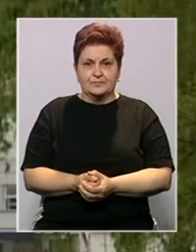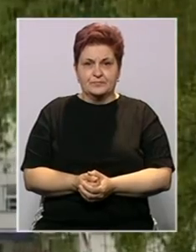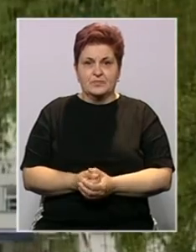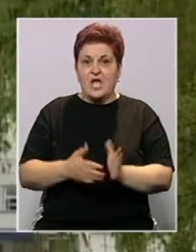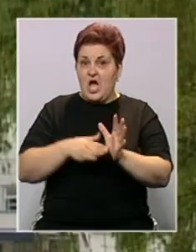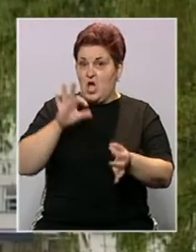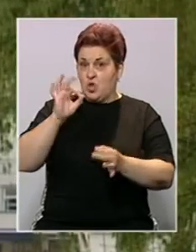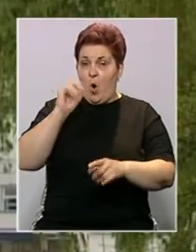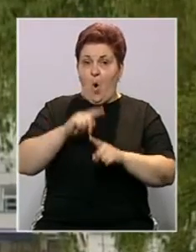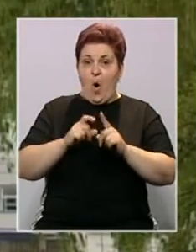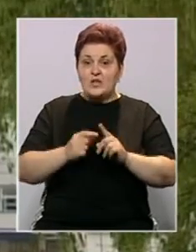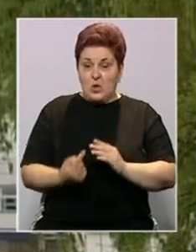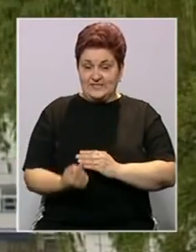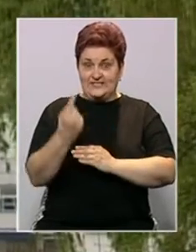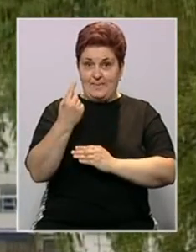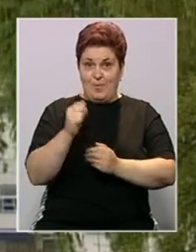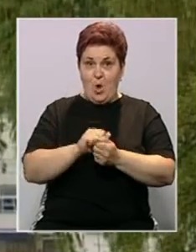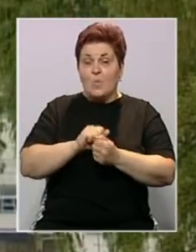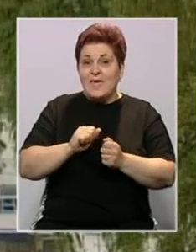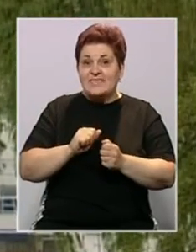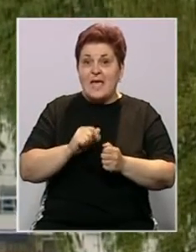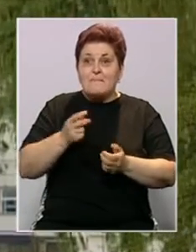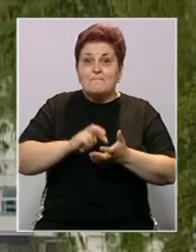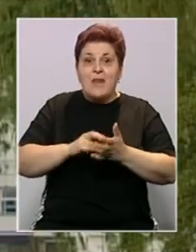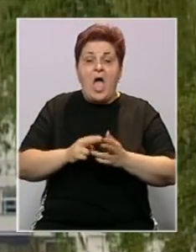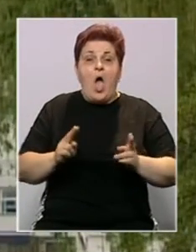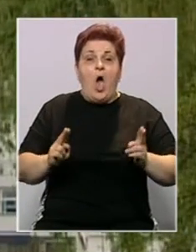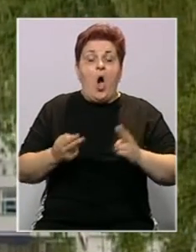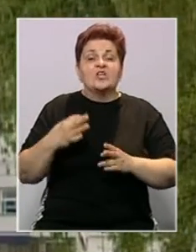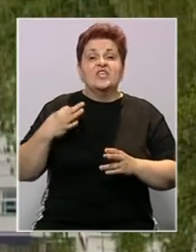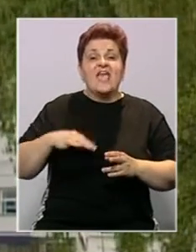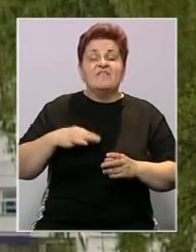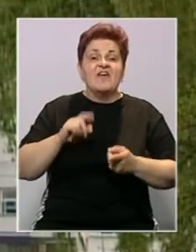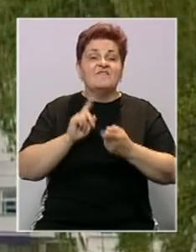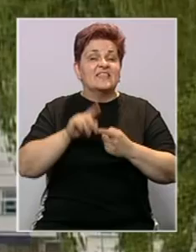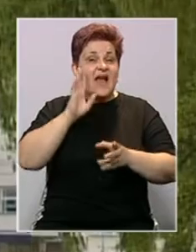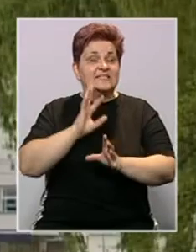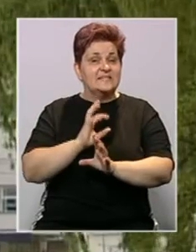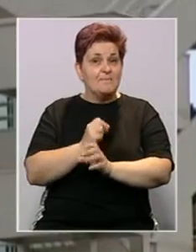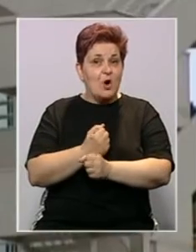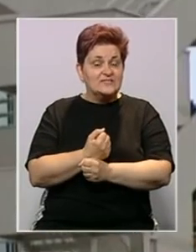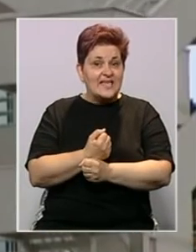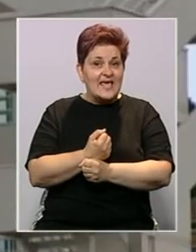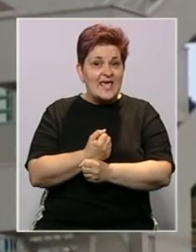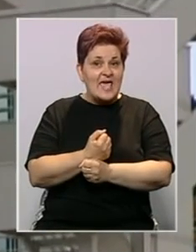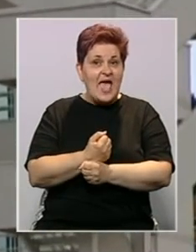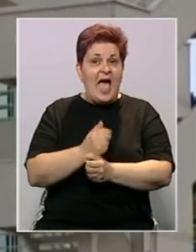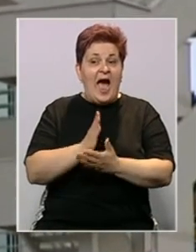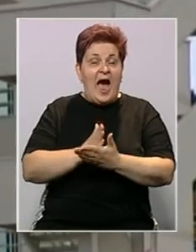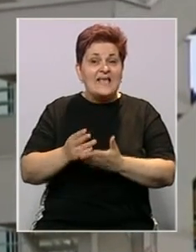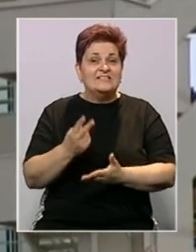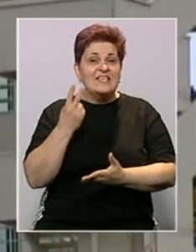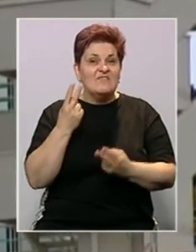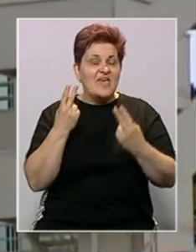Dokument OHR-a koji se pojavio u medijima navodno predviđa olakšano funkcionisanje Federacije Bosne i Hercegovine, a izdvajaju se